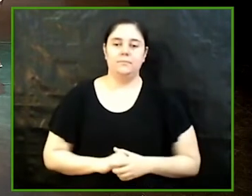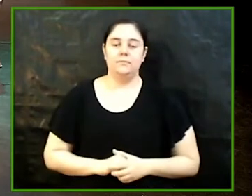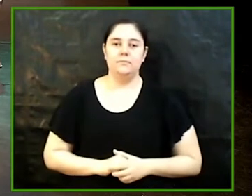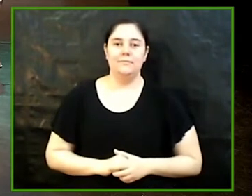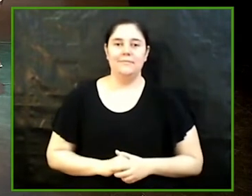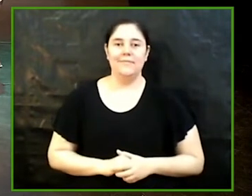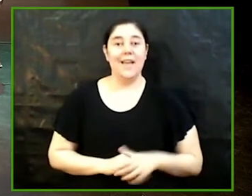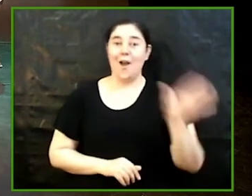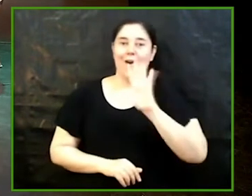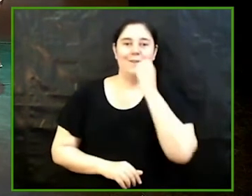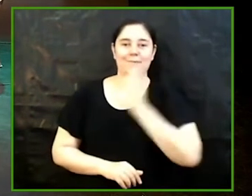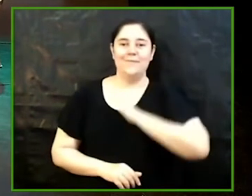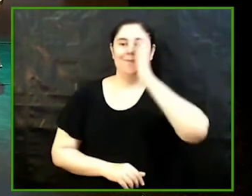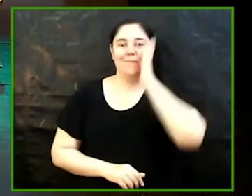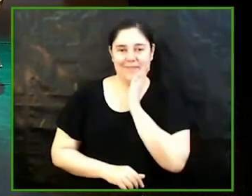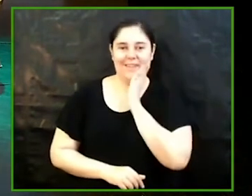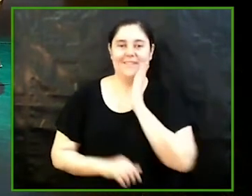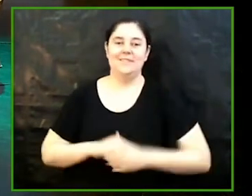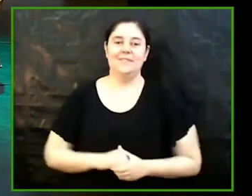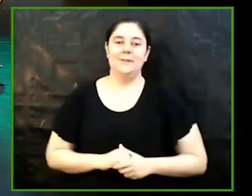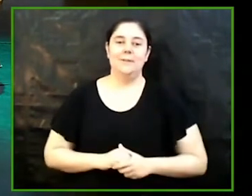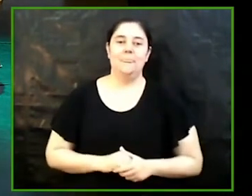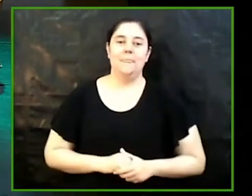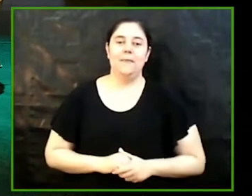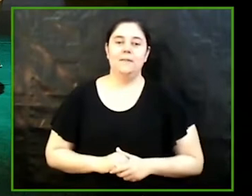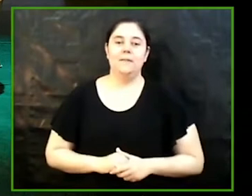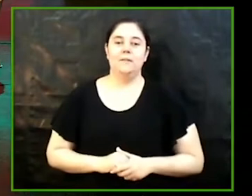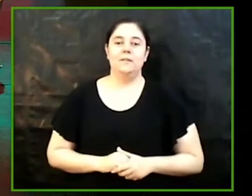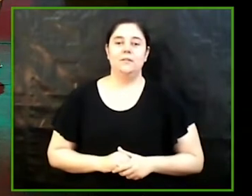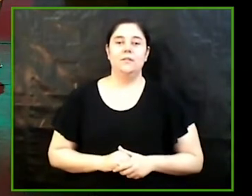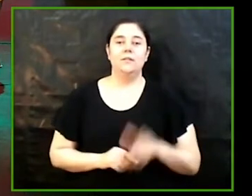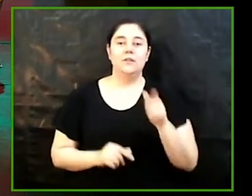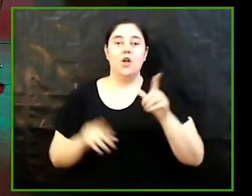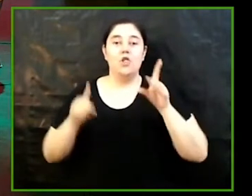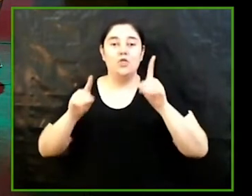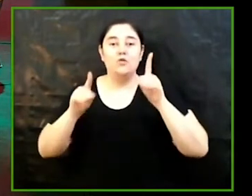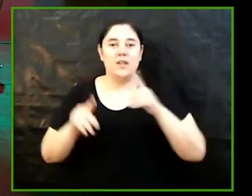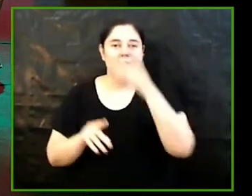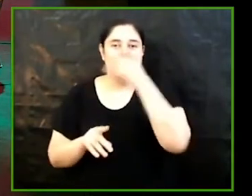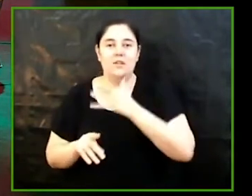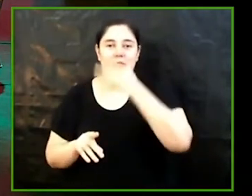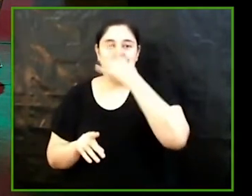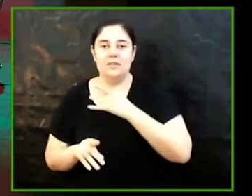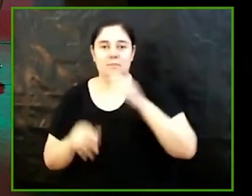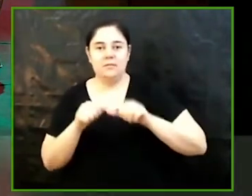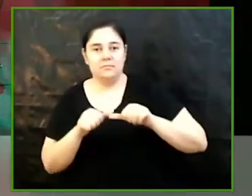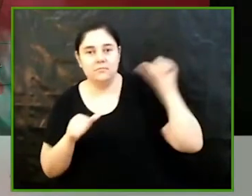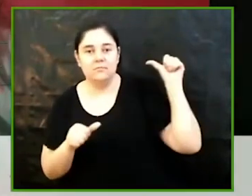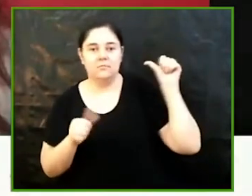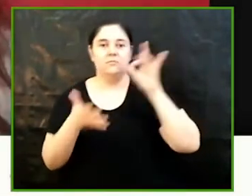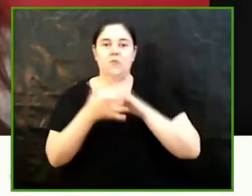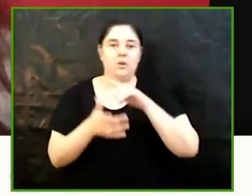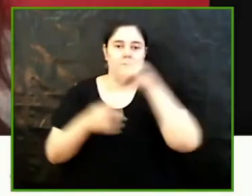Hola, bon dia. Com ja sabem, la docència i el coneixement històricament s'han basat en una ciència endocèntrica